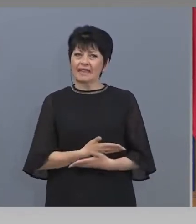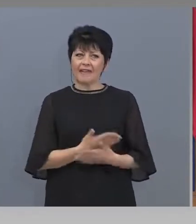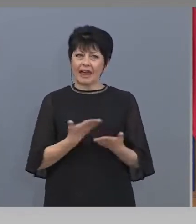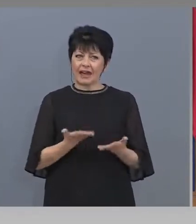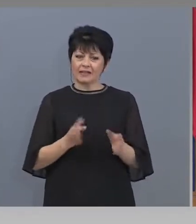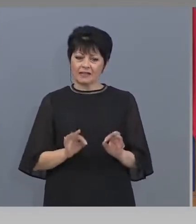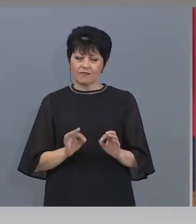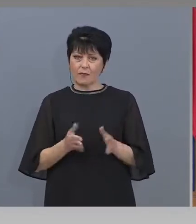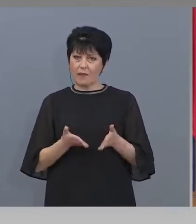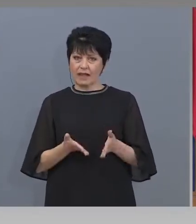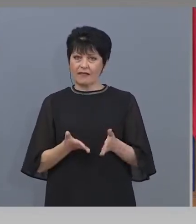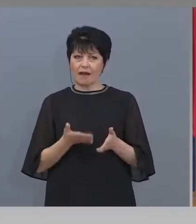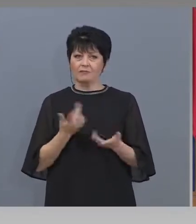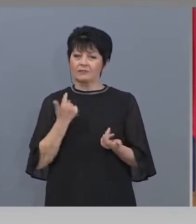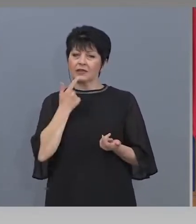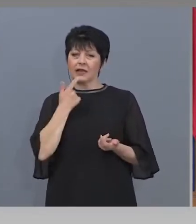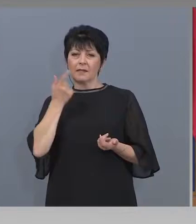култура.